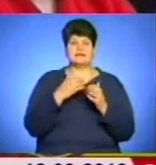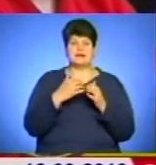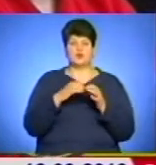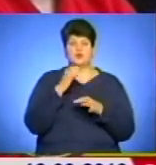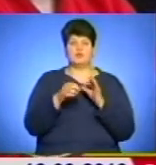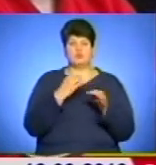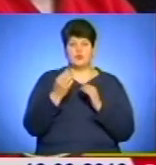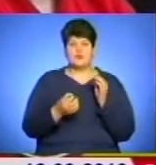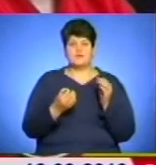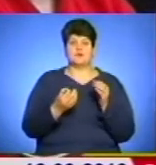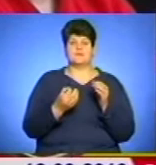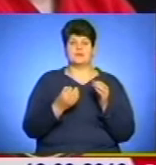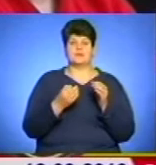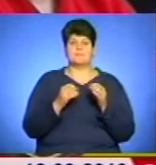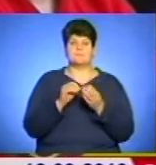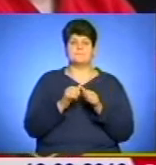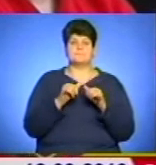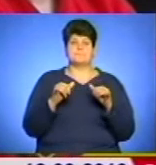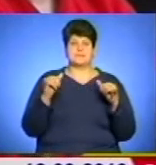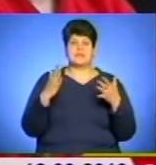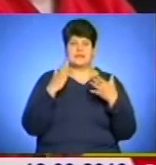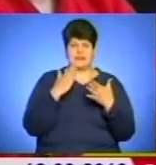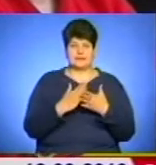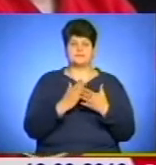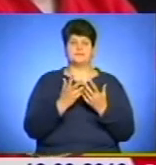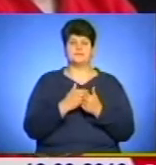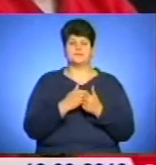як і у ВРХ, так і у свиней також в нас є вищі.